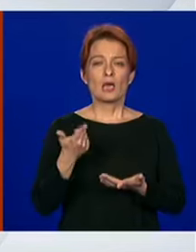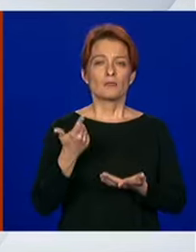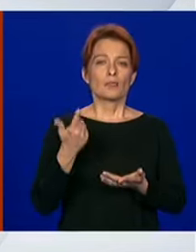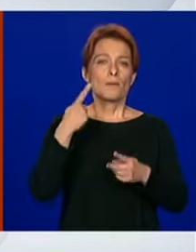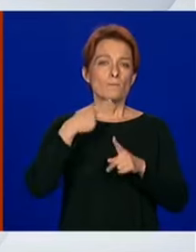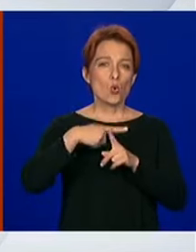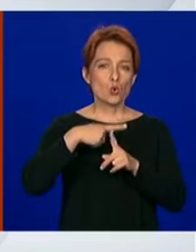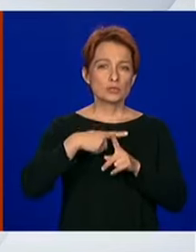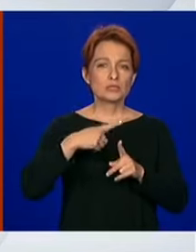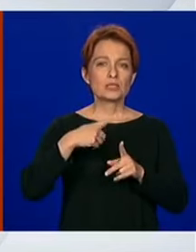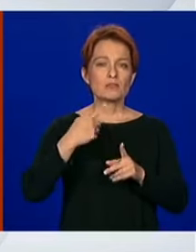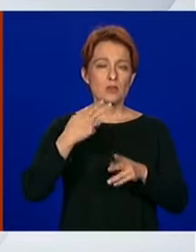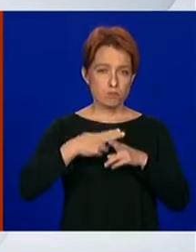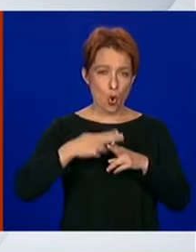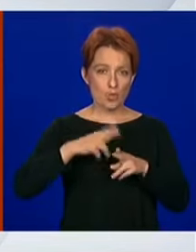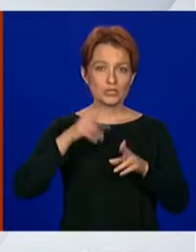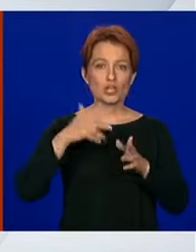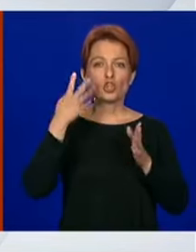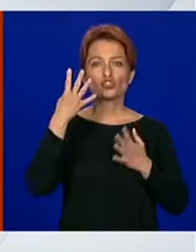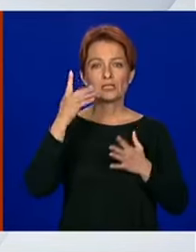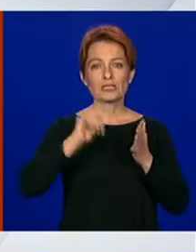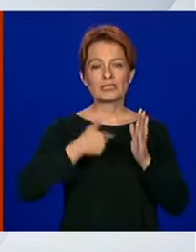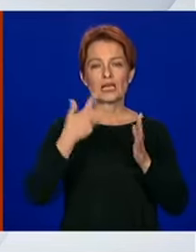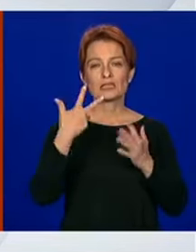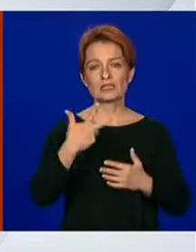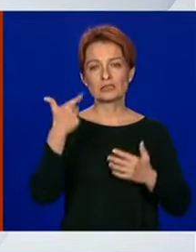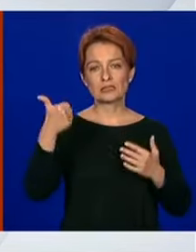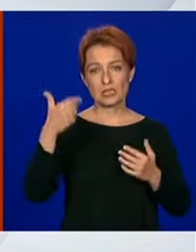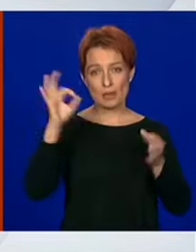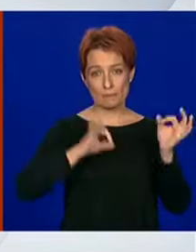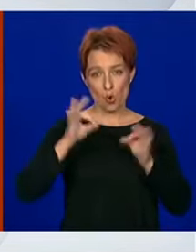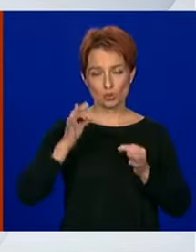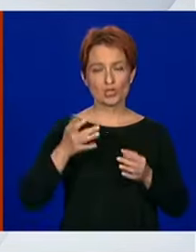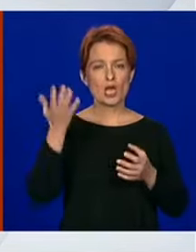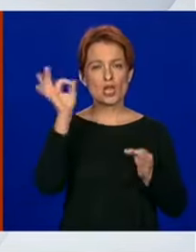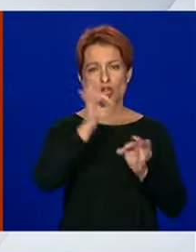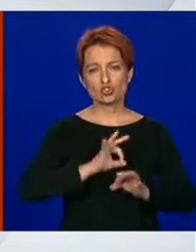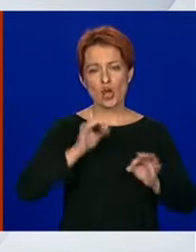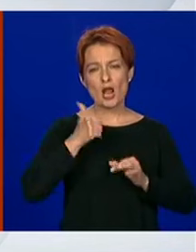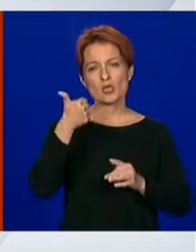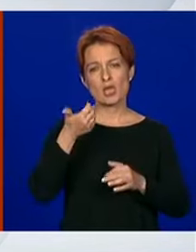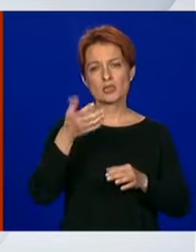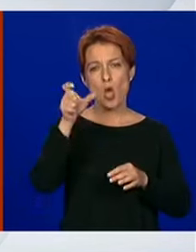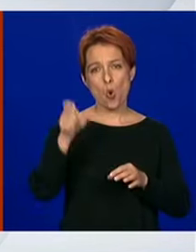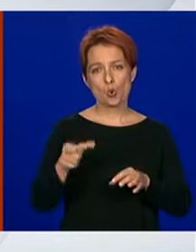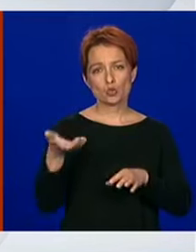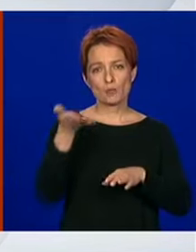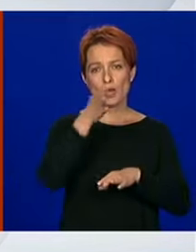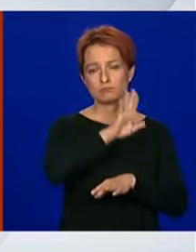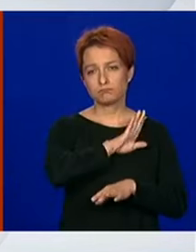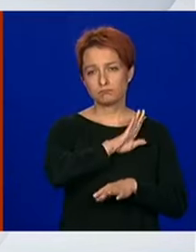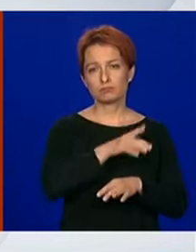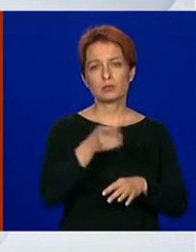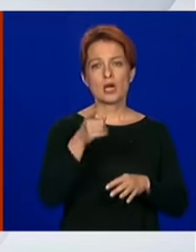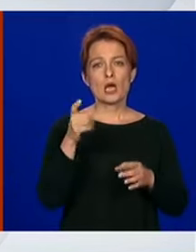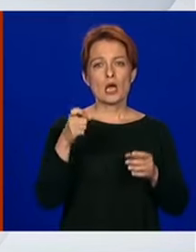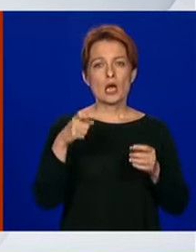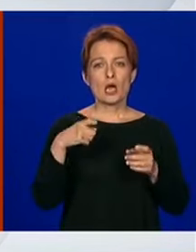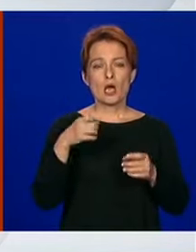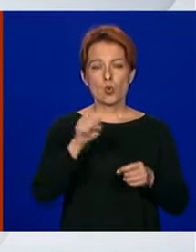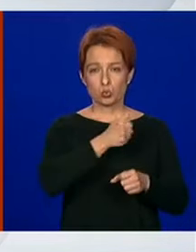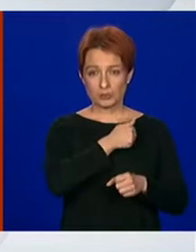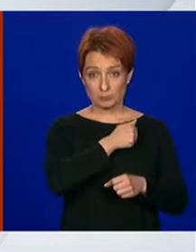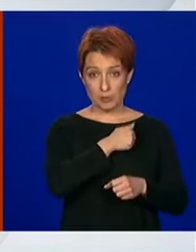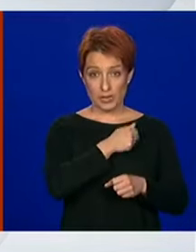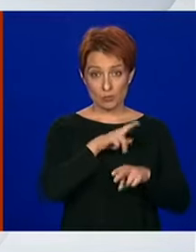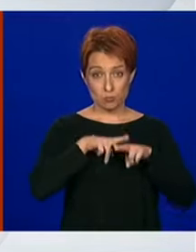,31%. Nažalost, od jučer imamo jednu preminulu žensku osobu u KBC-u Split.